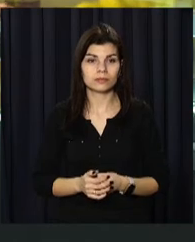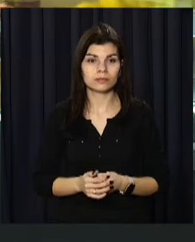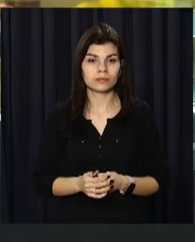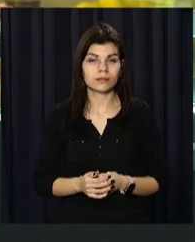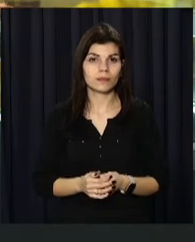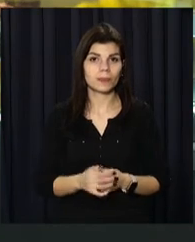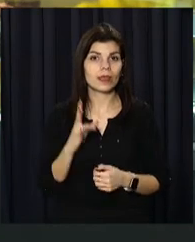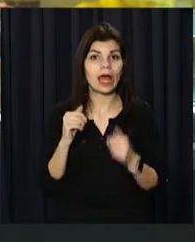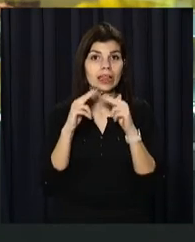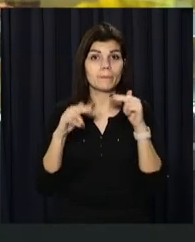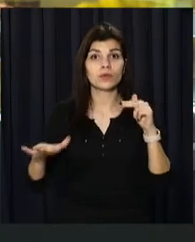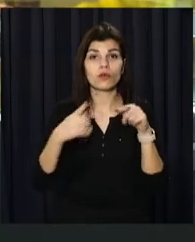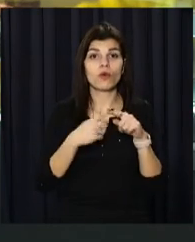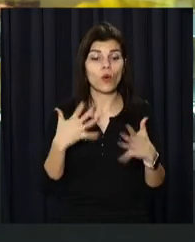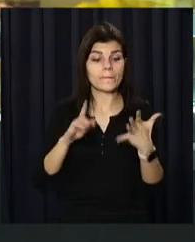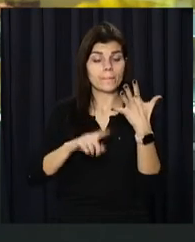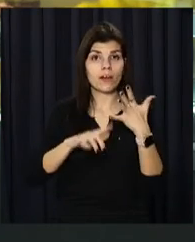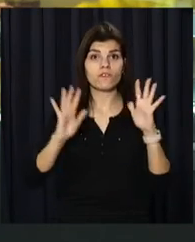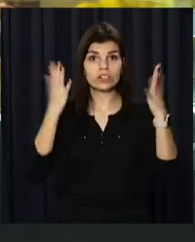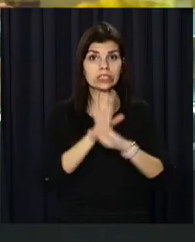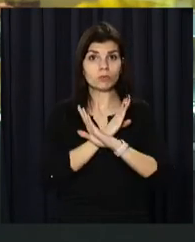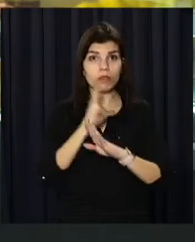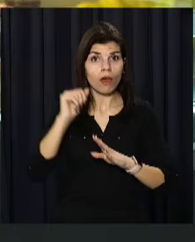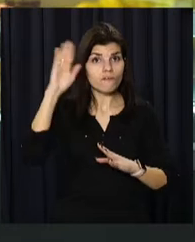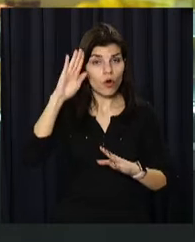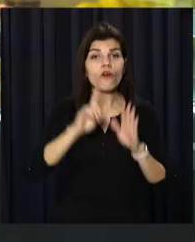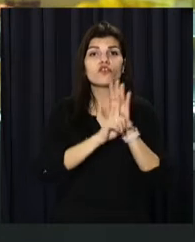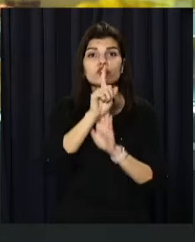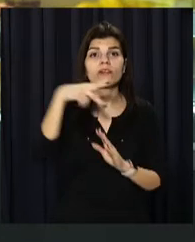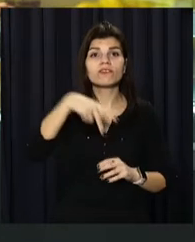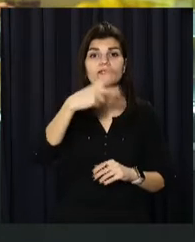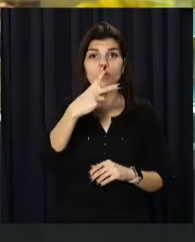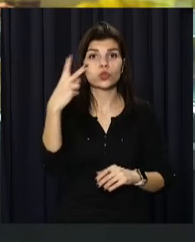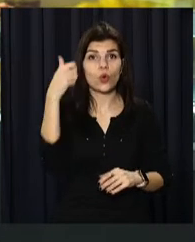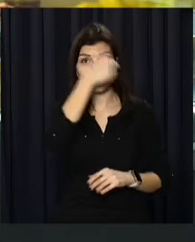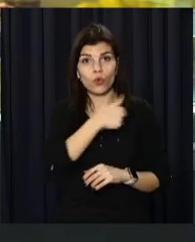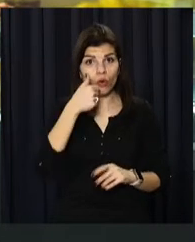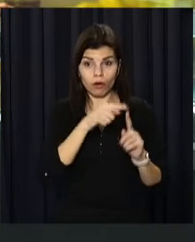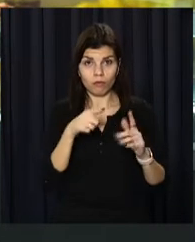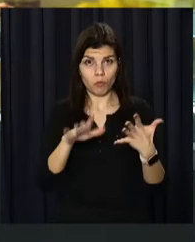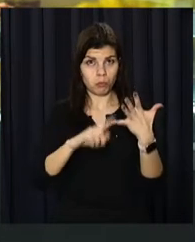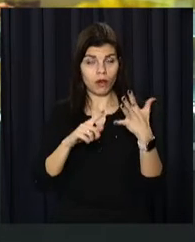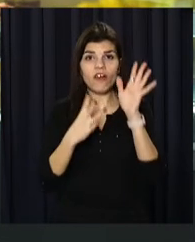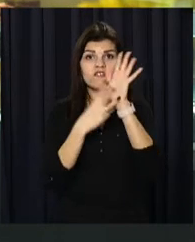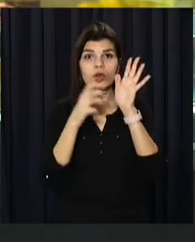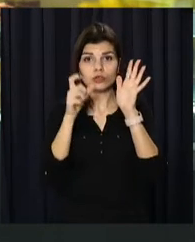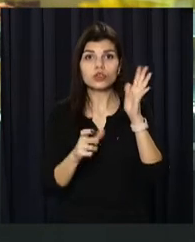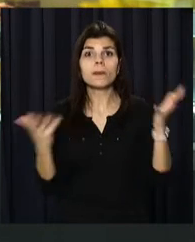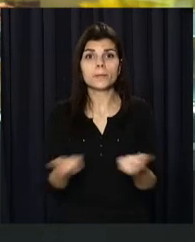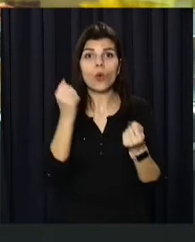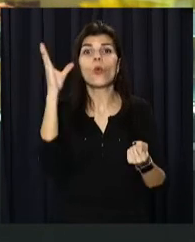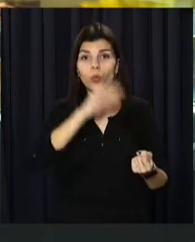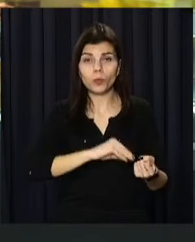На Дніпропетровщині це вже п'ятий випадок смерті на воді з початку 2022 року. Вісьмох людей вдалося